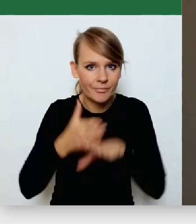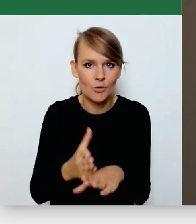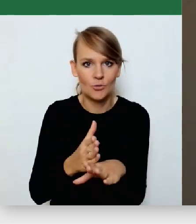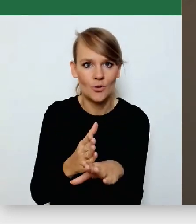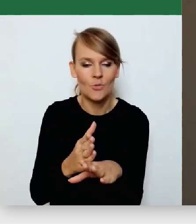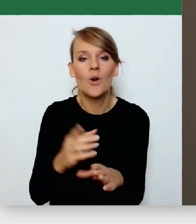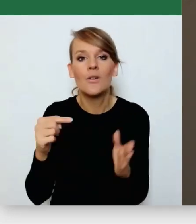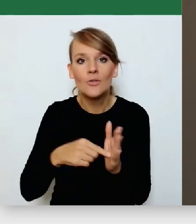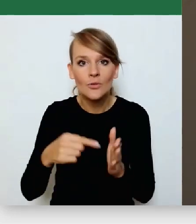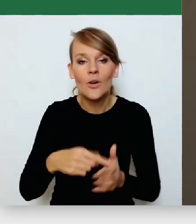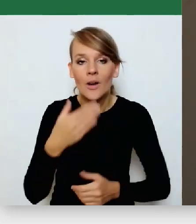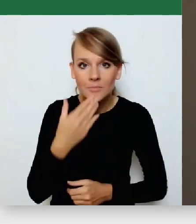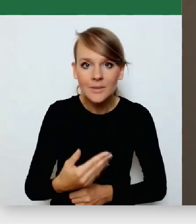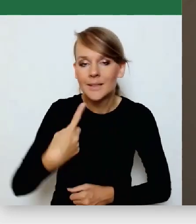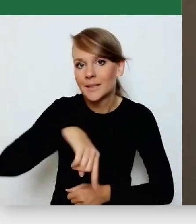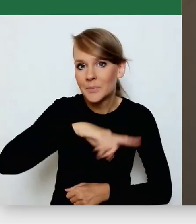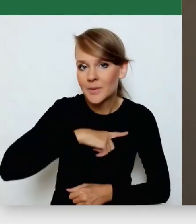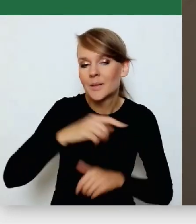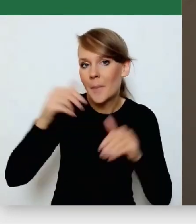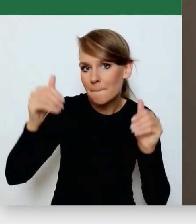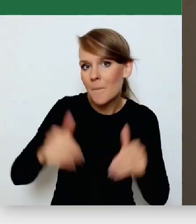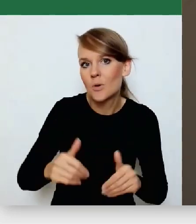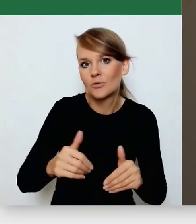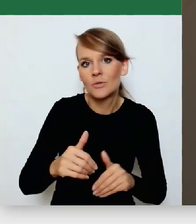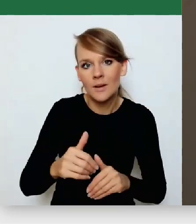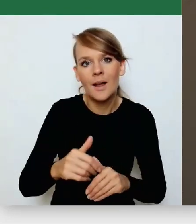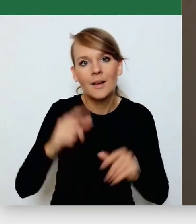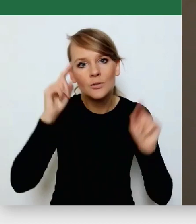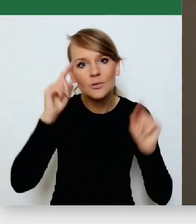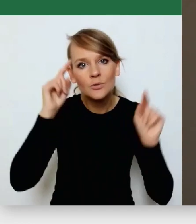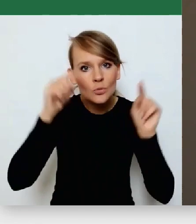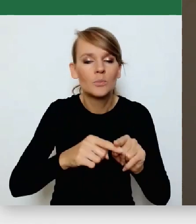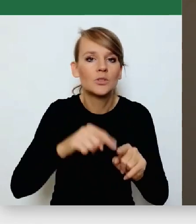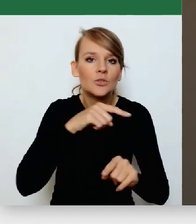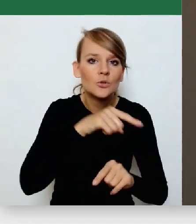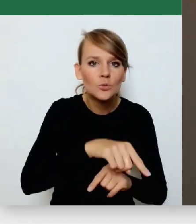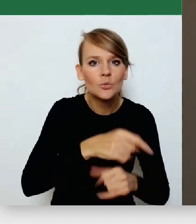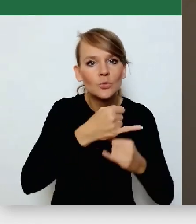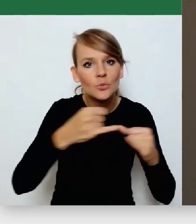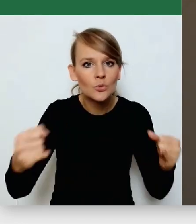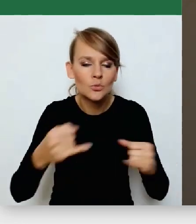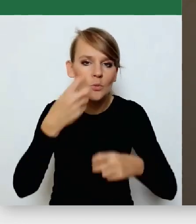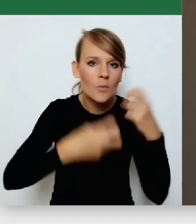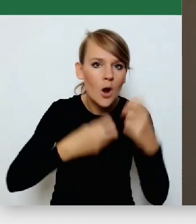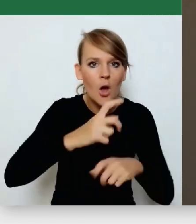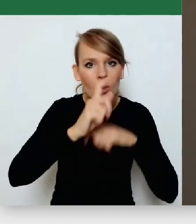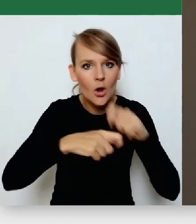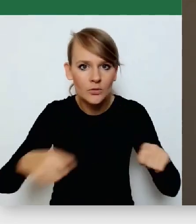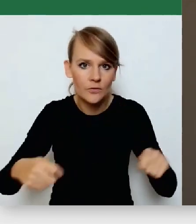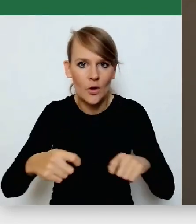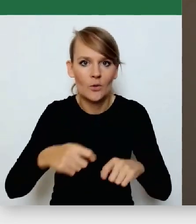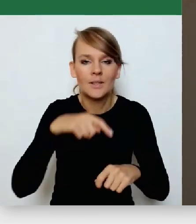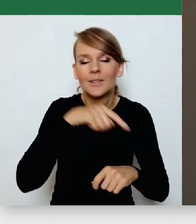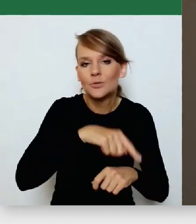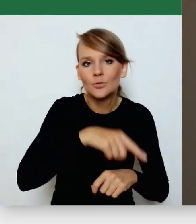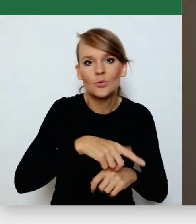możemy zająć się rozwiązywaniem tych tematów w naszych lokalnych